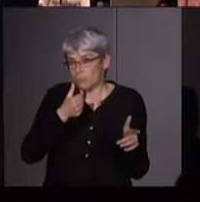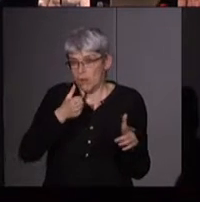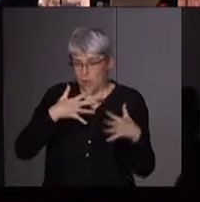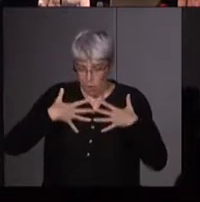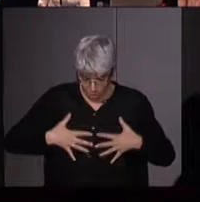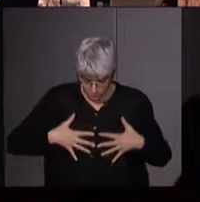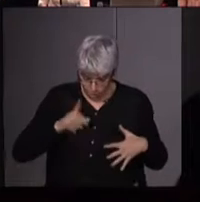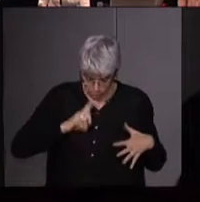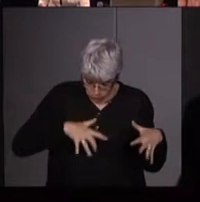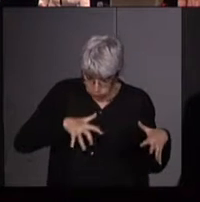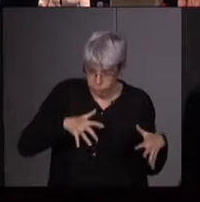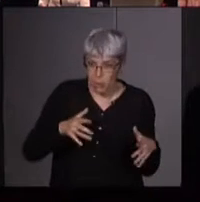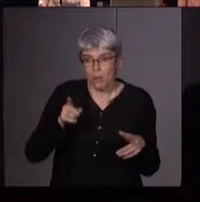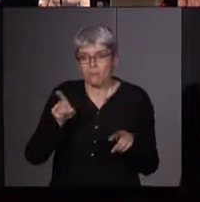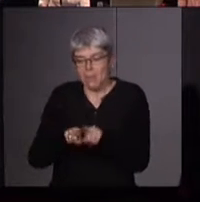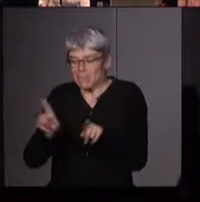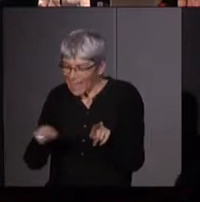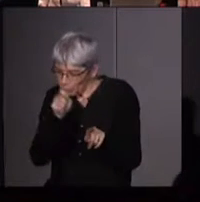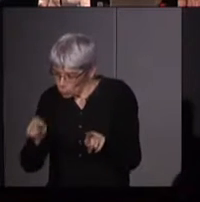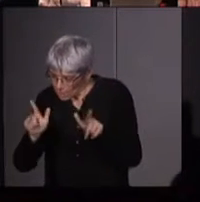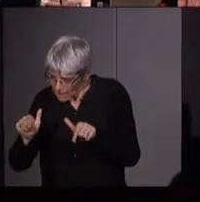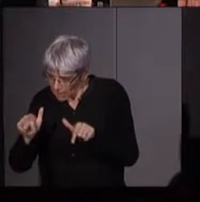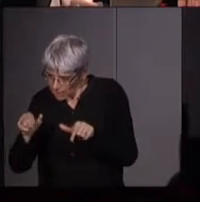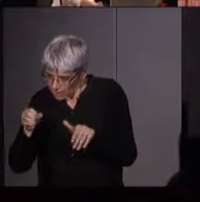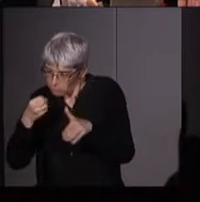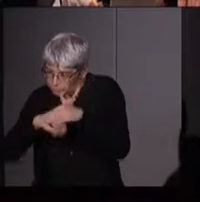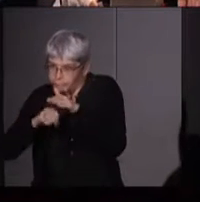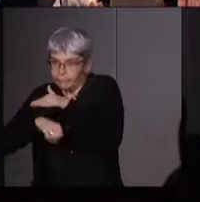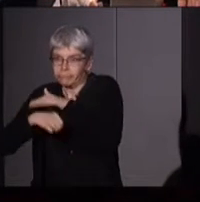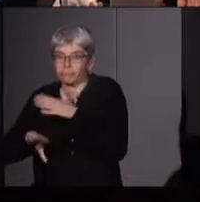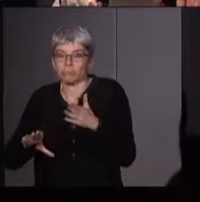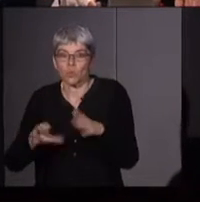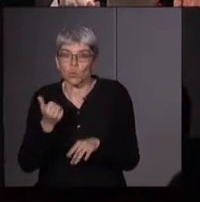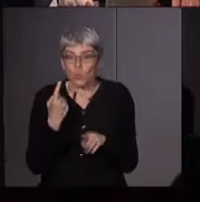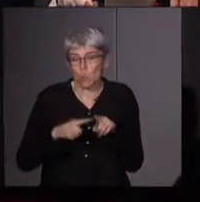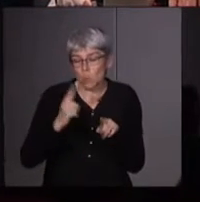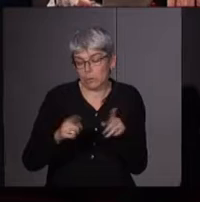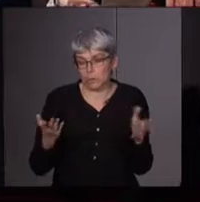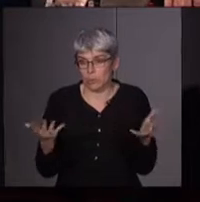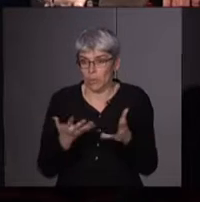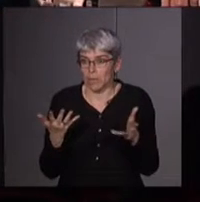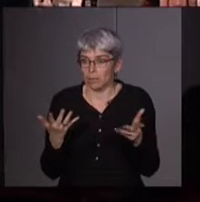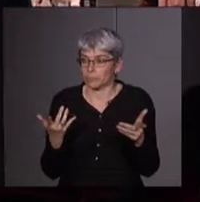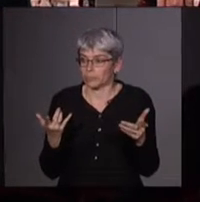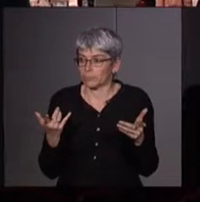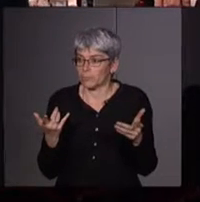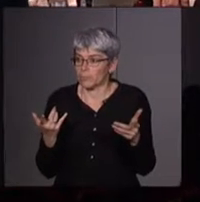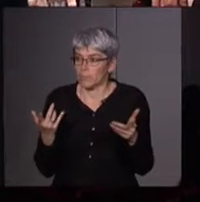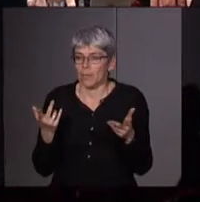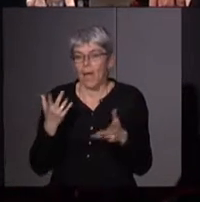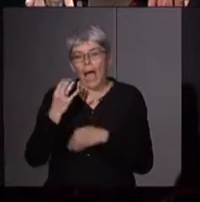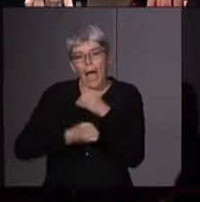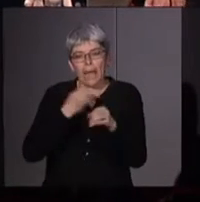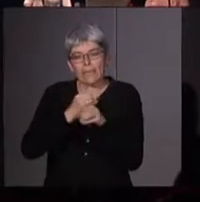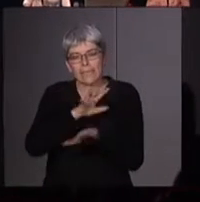corps de femmes que les corps de la nature. Et un classique qui établit assez bien cette thèse, qui a été publiée en